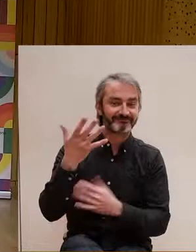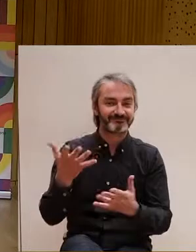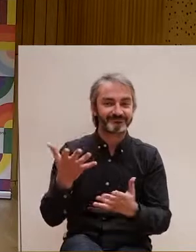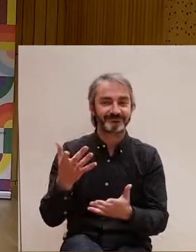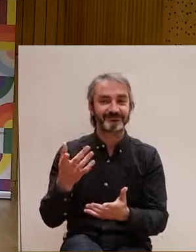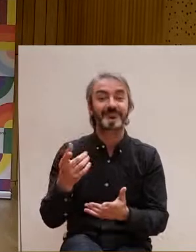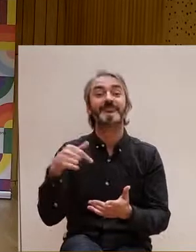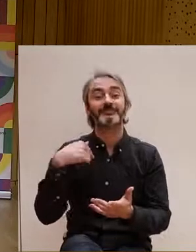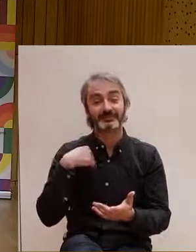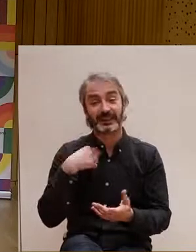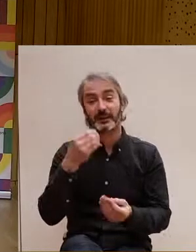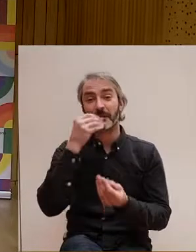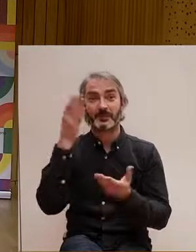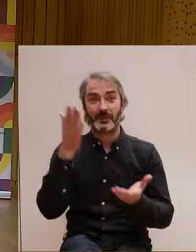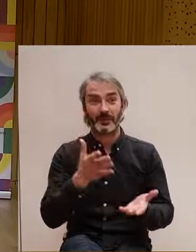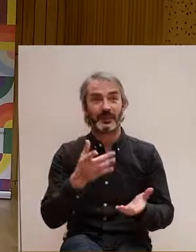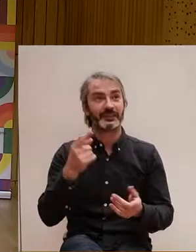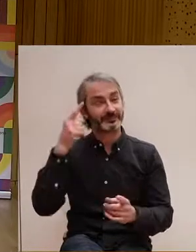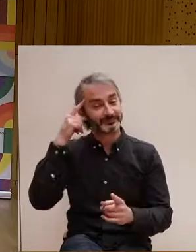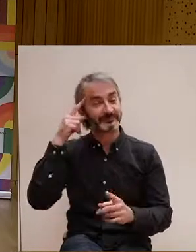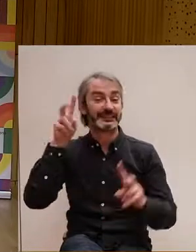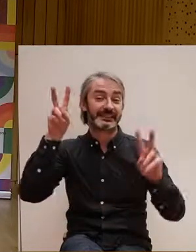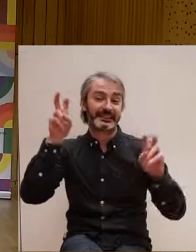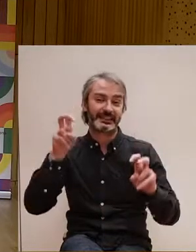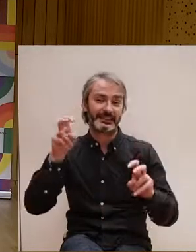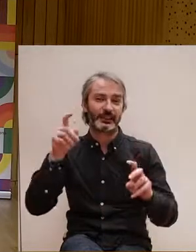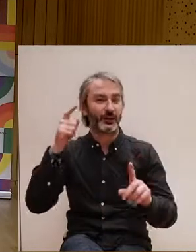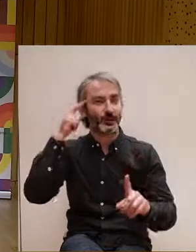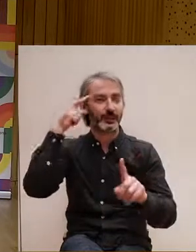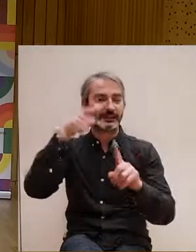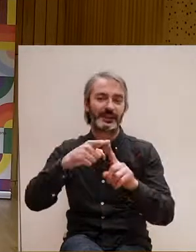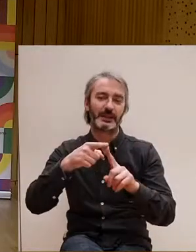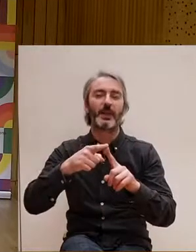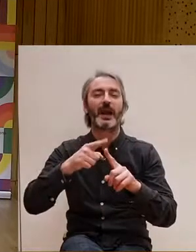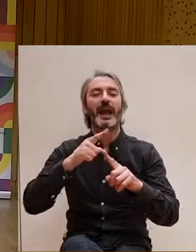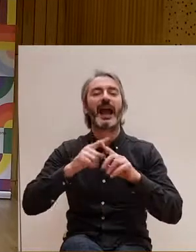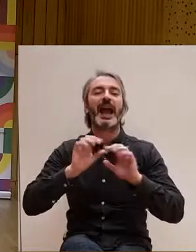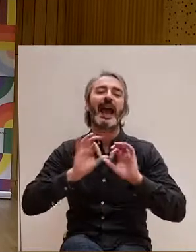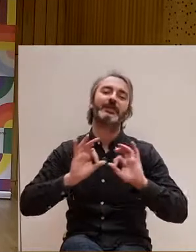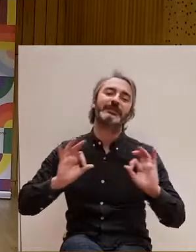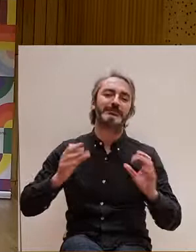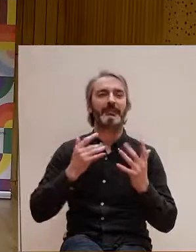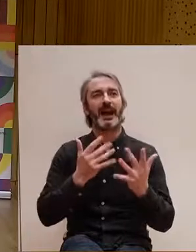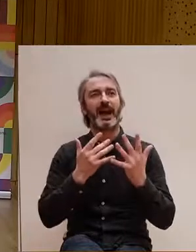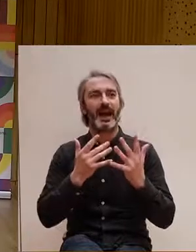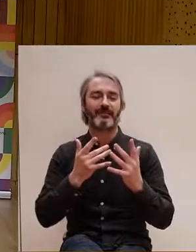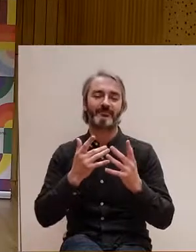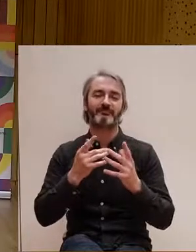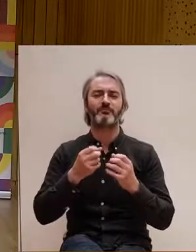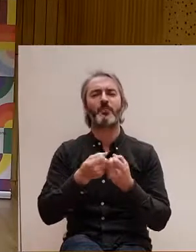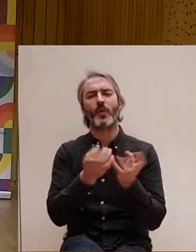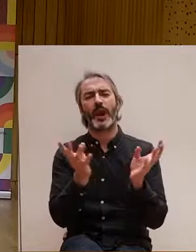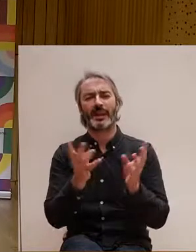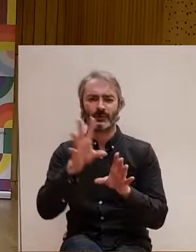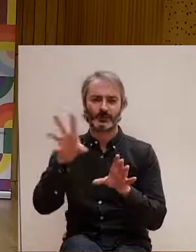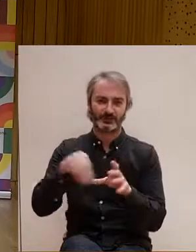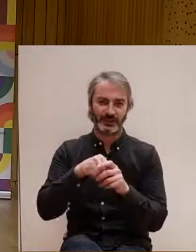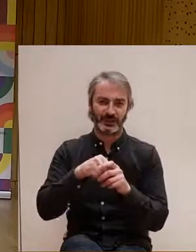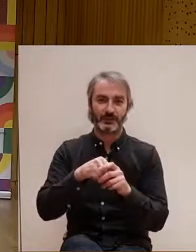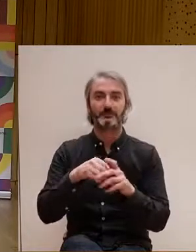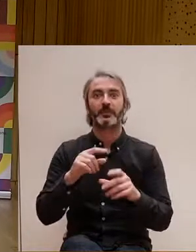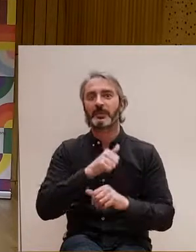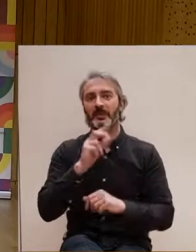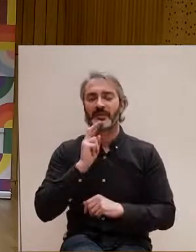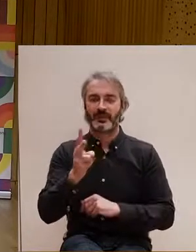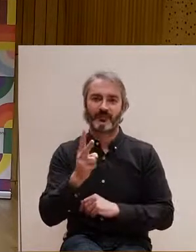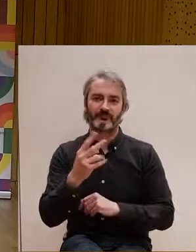Benvingudes a la xerrada que titula Cap a un erotisme plural i inclusiu. Primer de tot, agrair al centre LGTBI per convidar-nos a donar